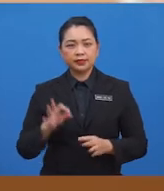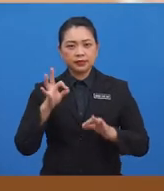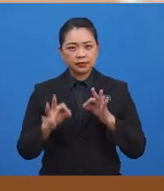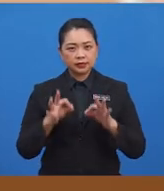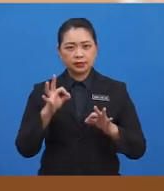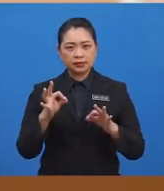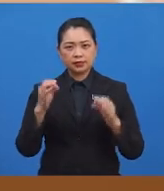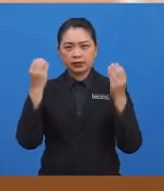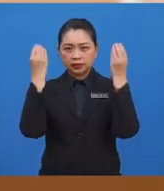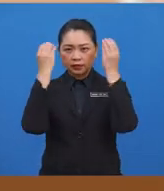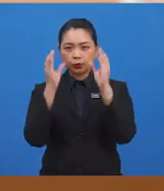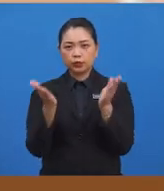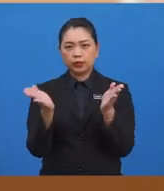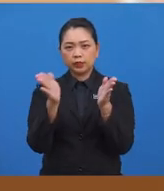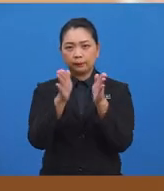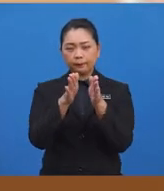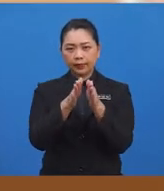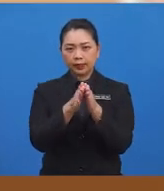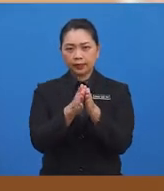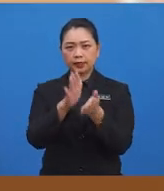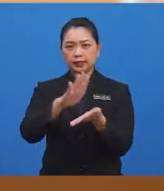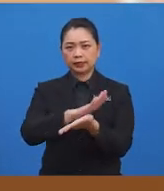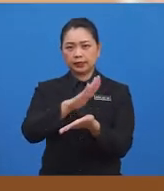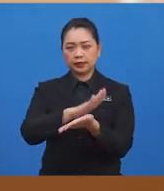Jika cikgu lipatkan kertas ini,